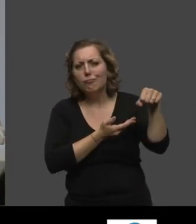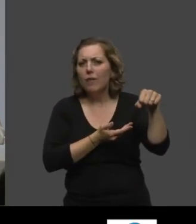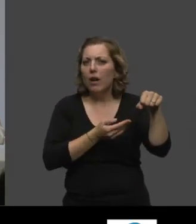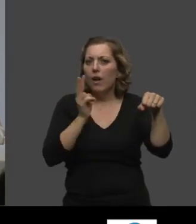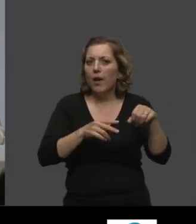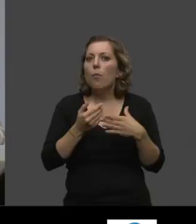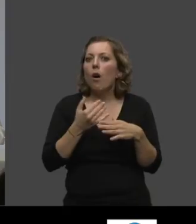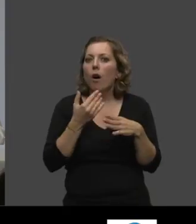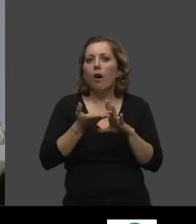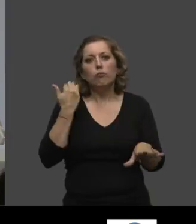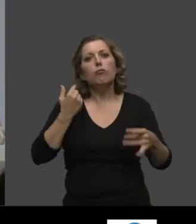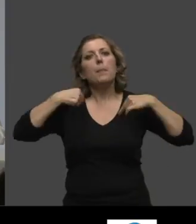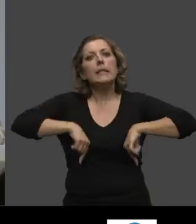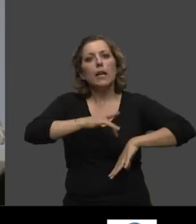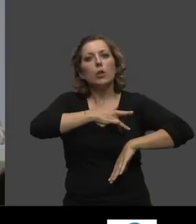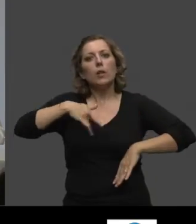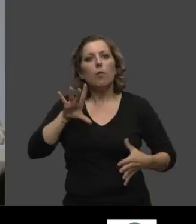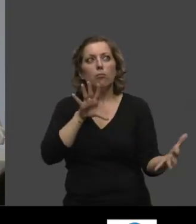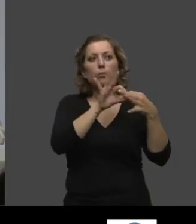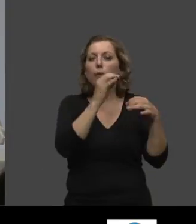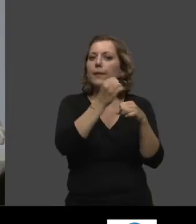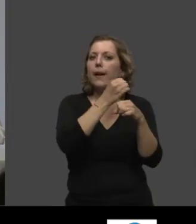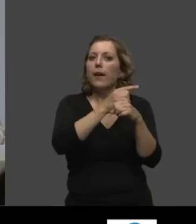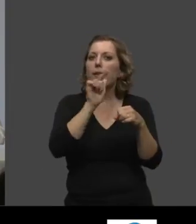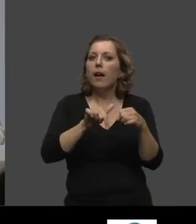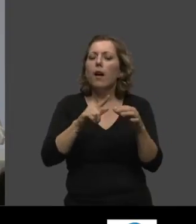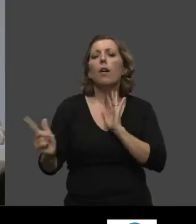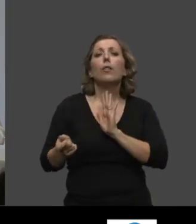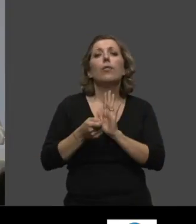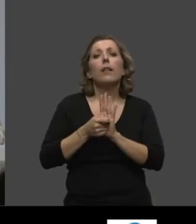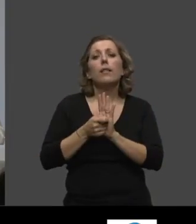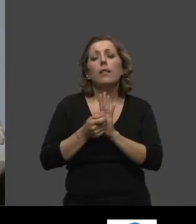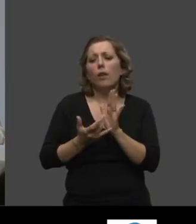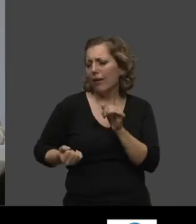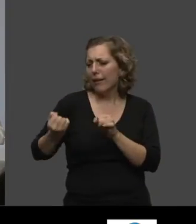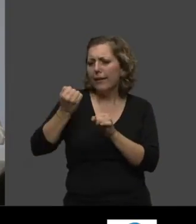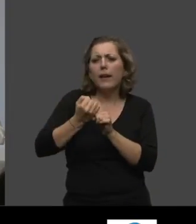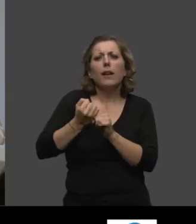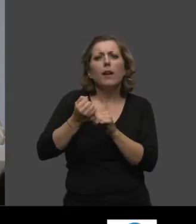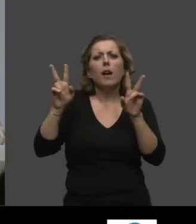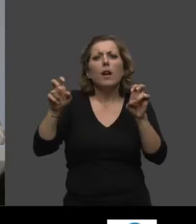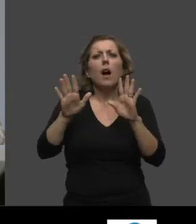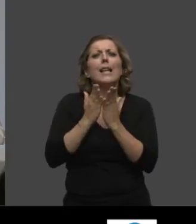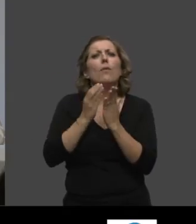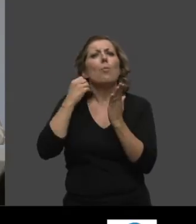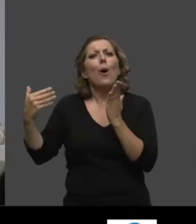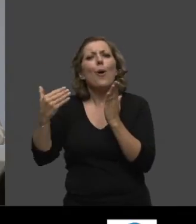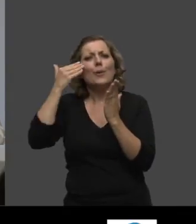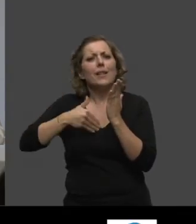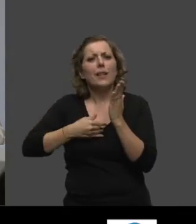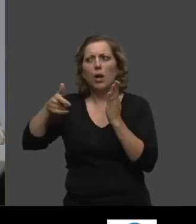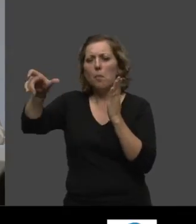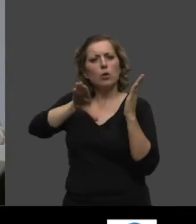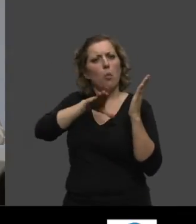J'ai beaucoup travaillé au ministère de la Santé quand nous avons mis en place l'élaboration du Livre blanc avec des grands